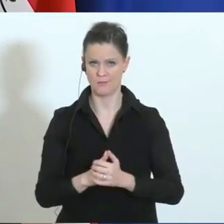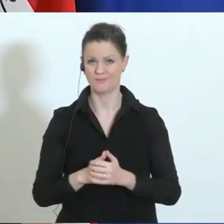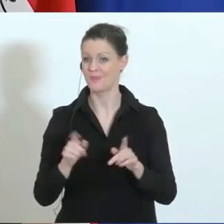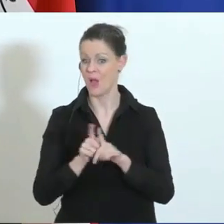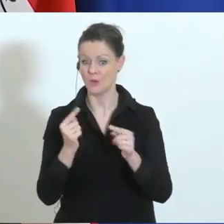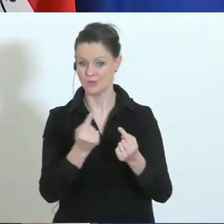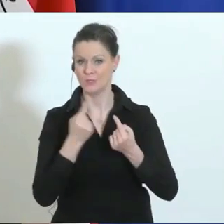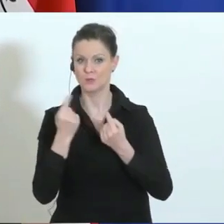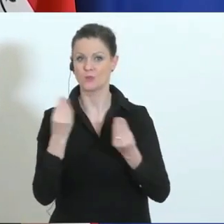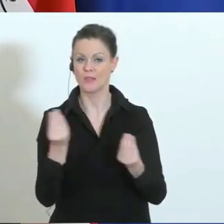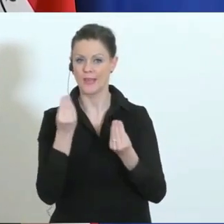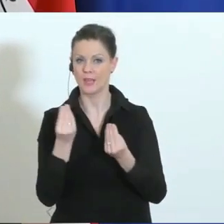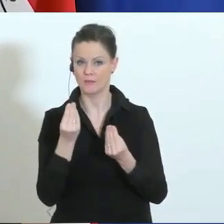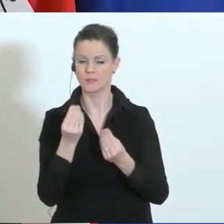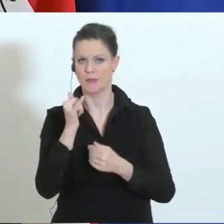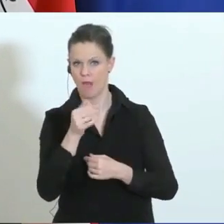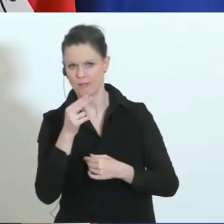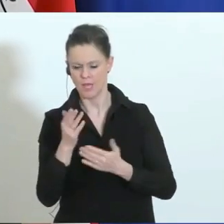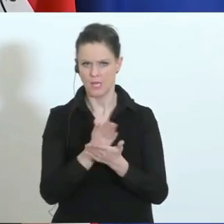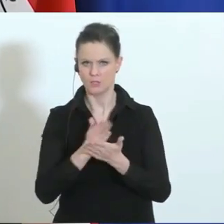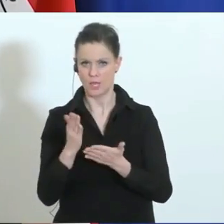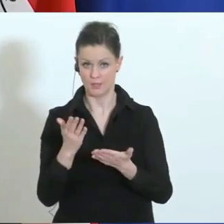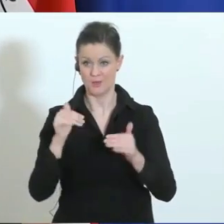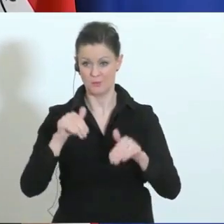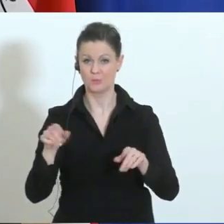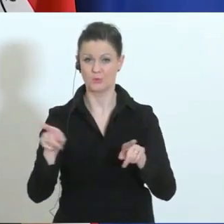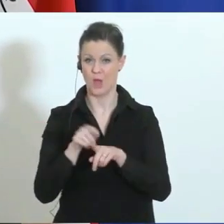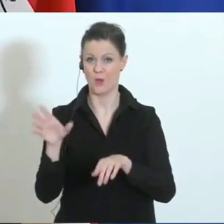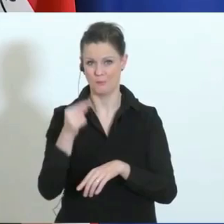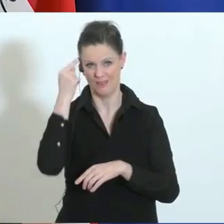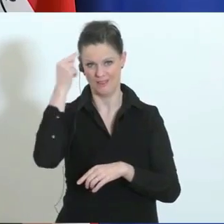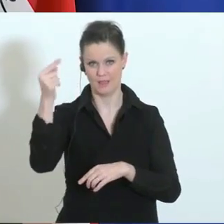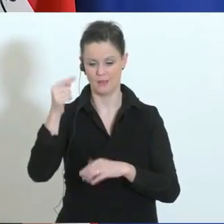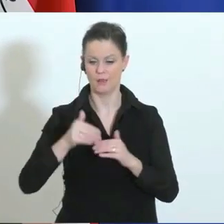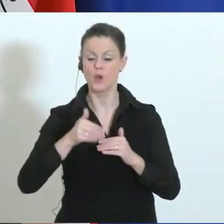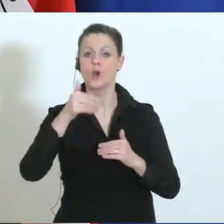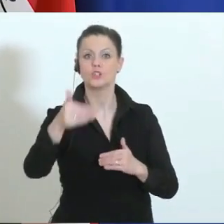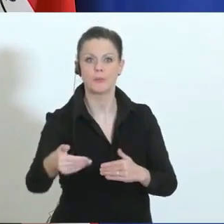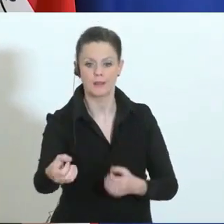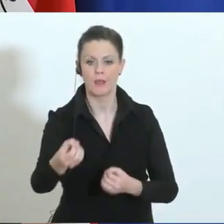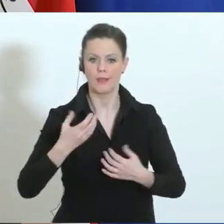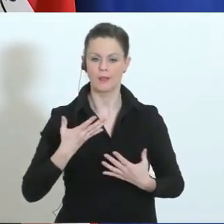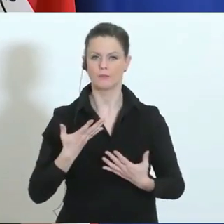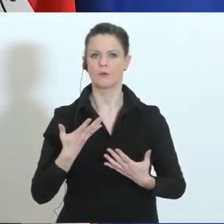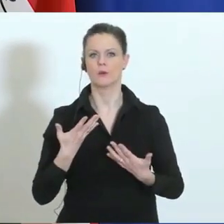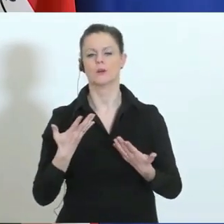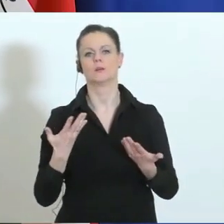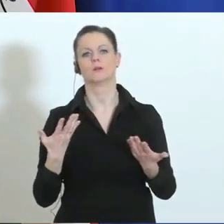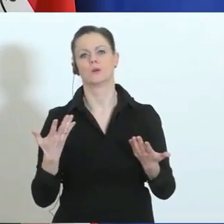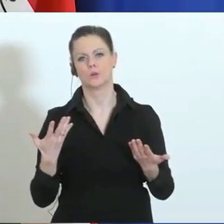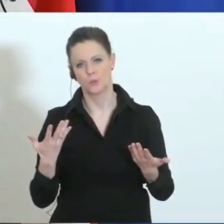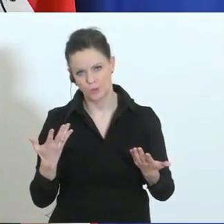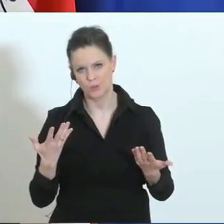mit zu berücksichtigen, wenn man sie sozusagen mit erst später zur Verfügung stehenden Informationen wieder vom Ausgangspunkt beurteilt,